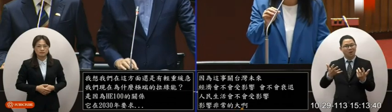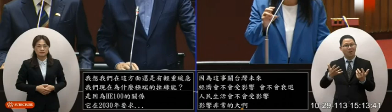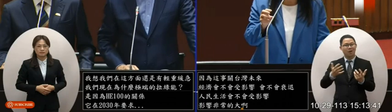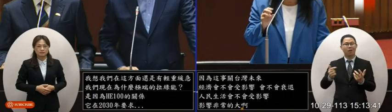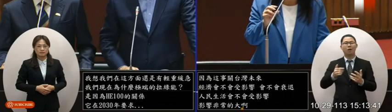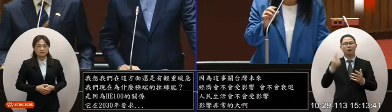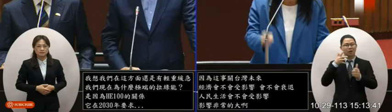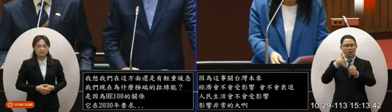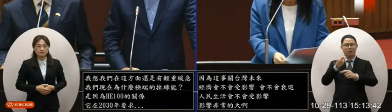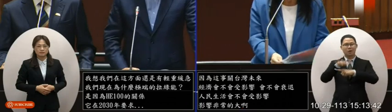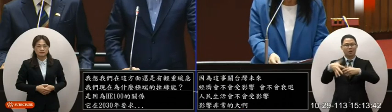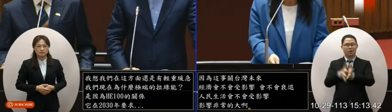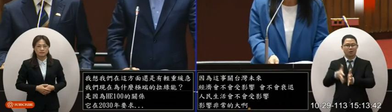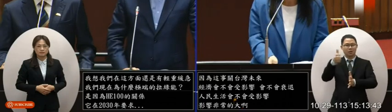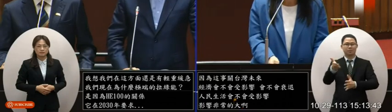農業部部長